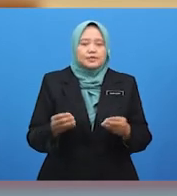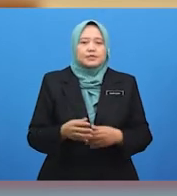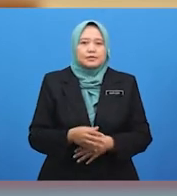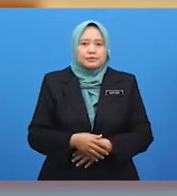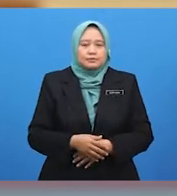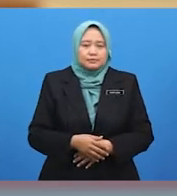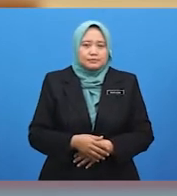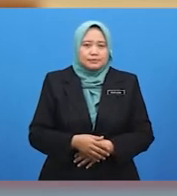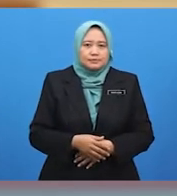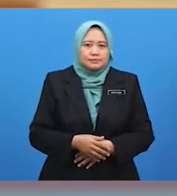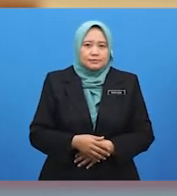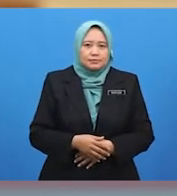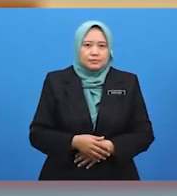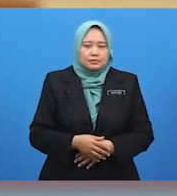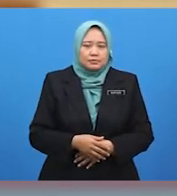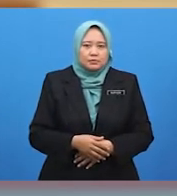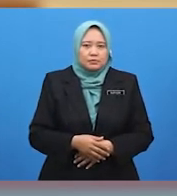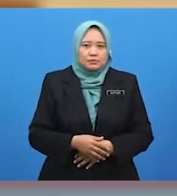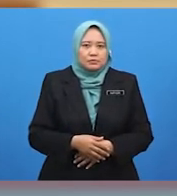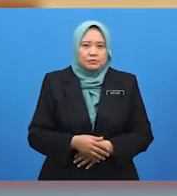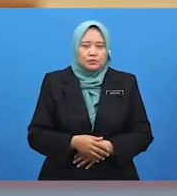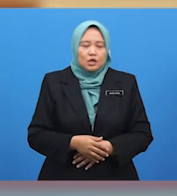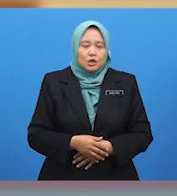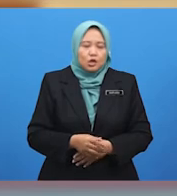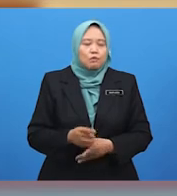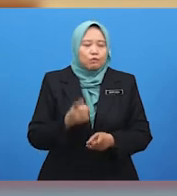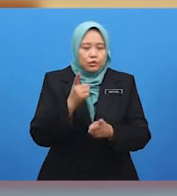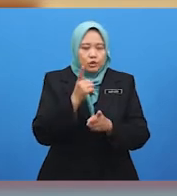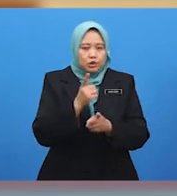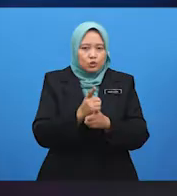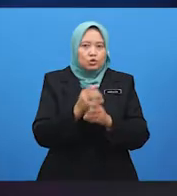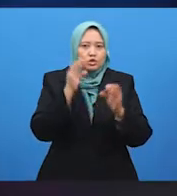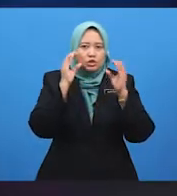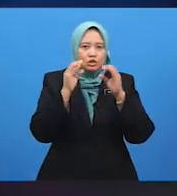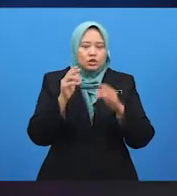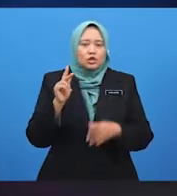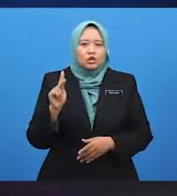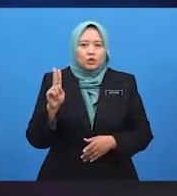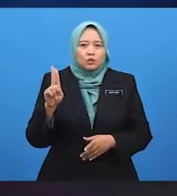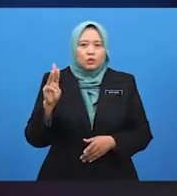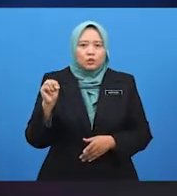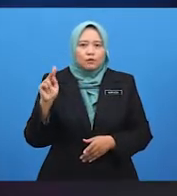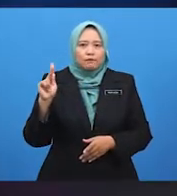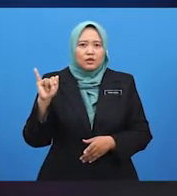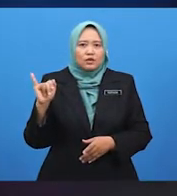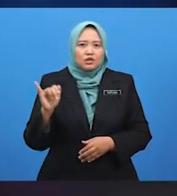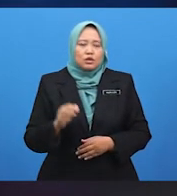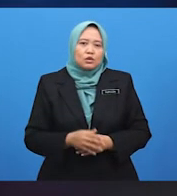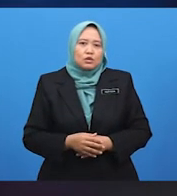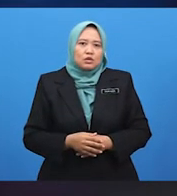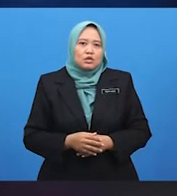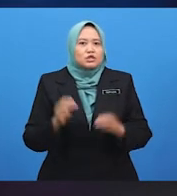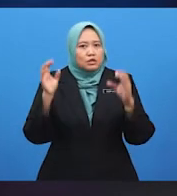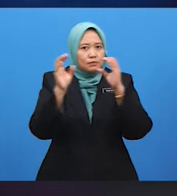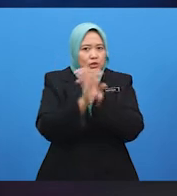betul, Kumki. Tepat. Murid-murid, betul kata Kumki tadi. Cabaran pertama ialah berlakunya